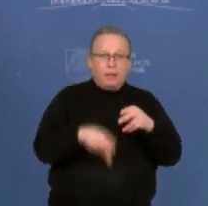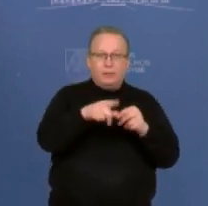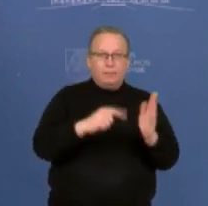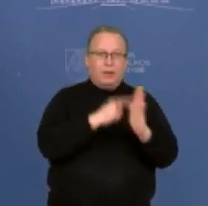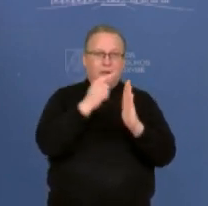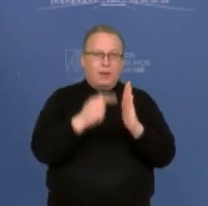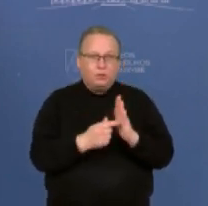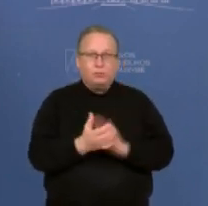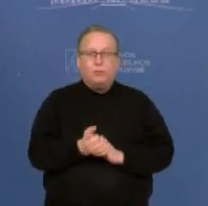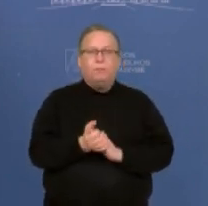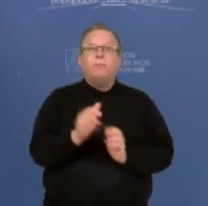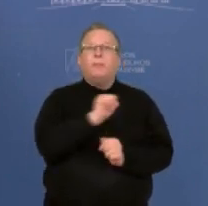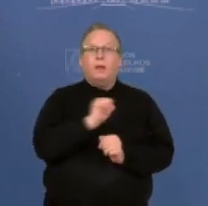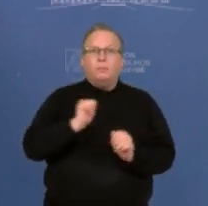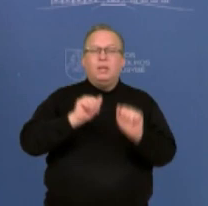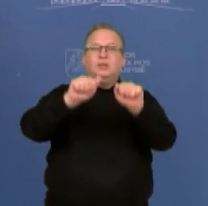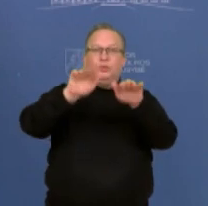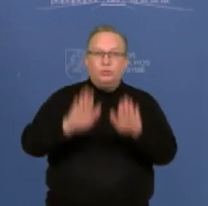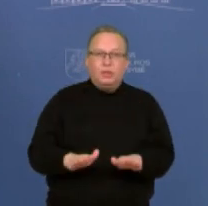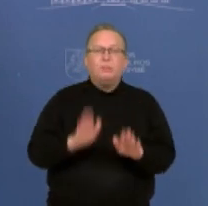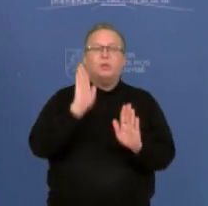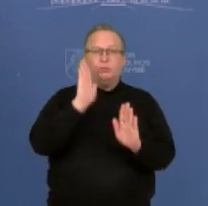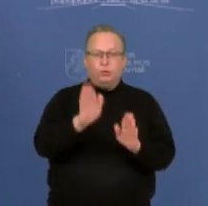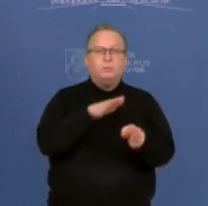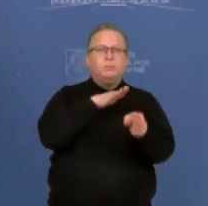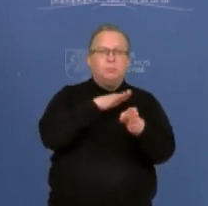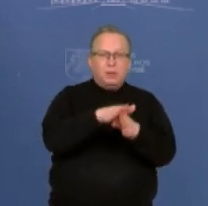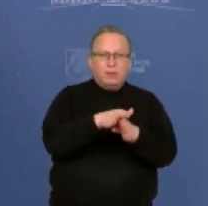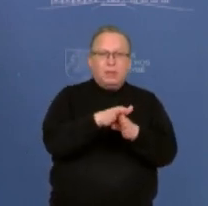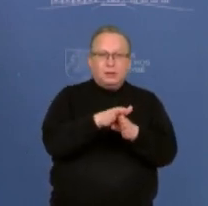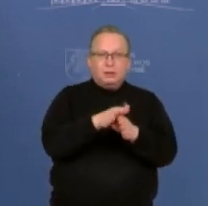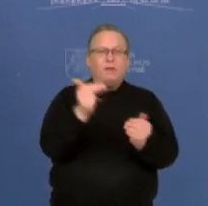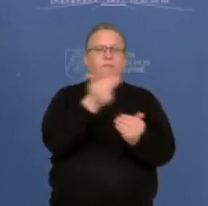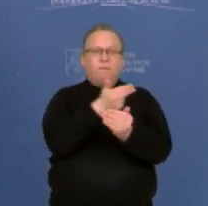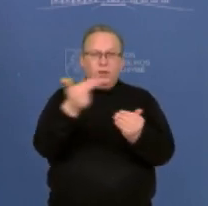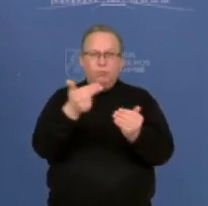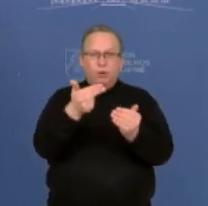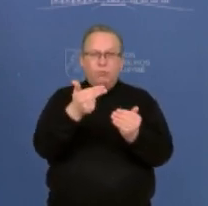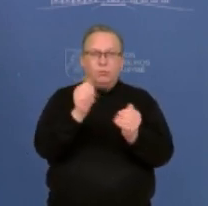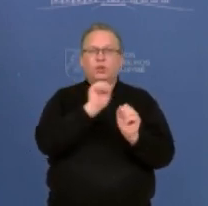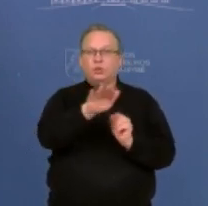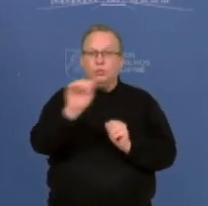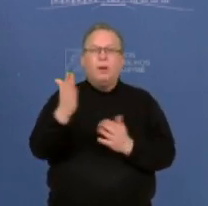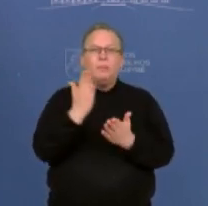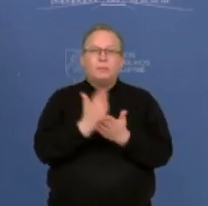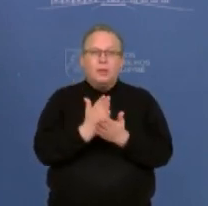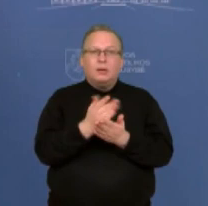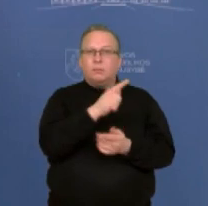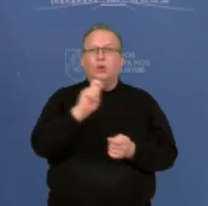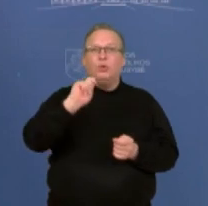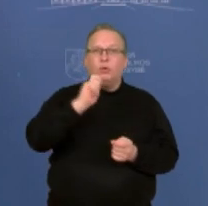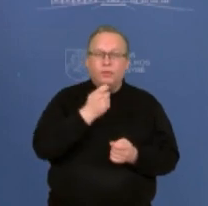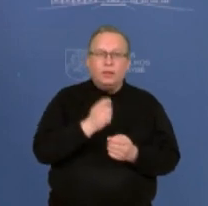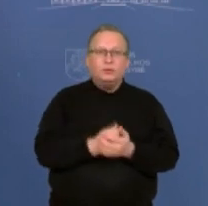Taip, taip pats nutarimas yra ilgesnis, jisai bus pateiktas įmonėm, bet kadangi jis yra konfidencialus šitoje